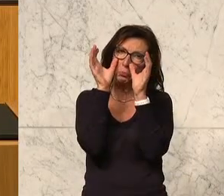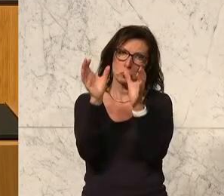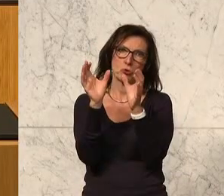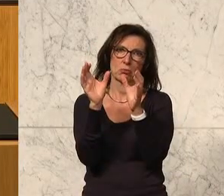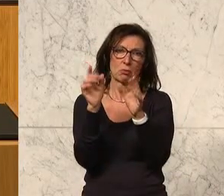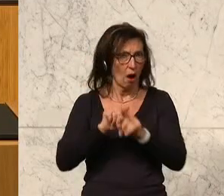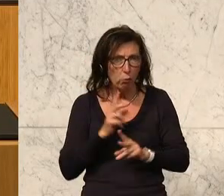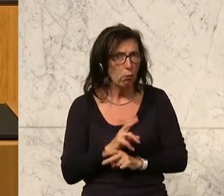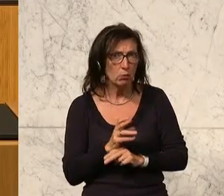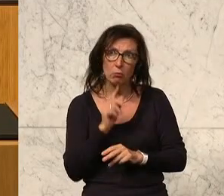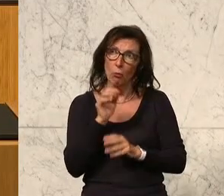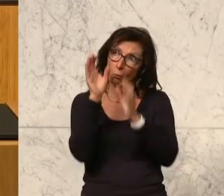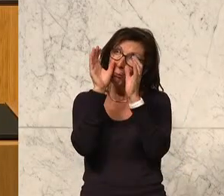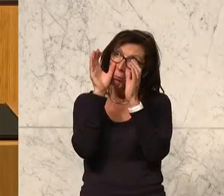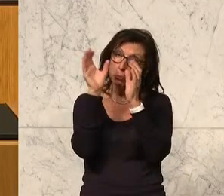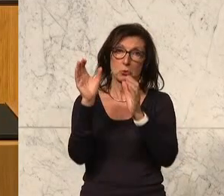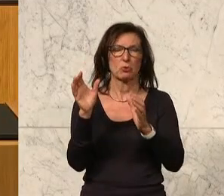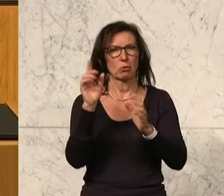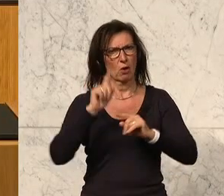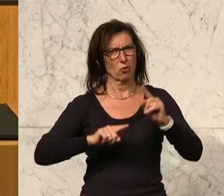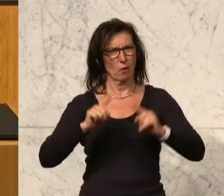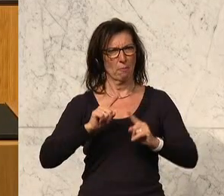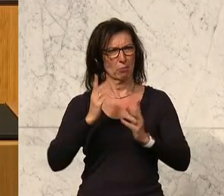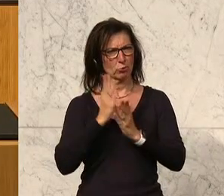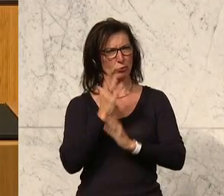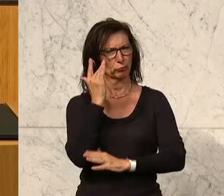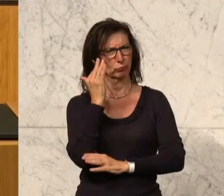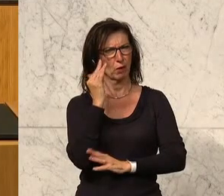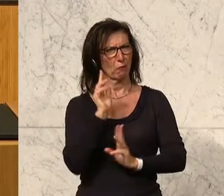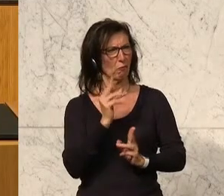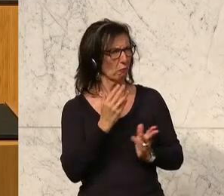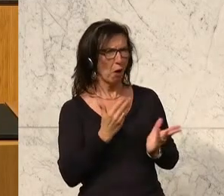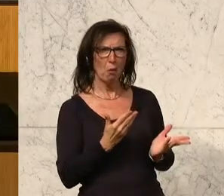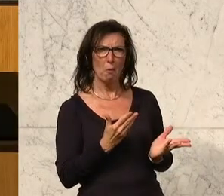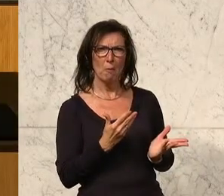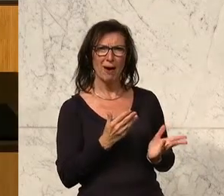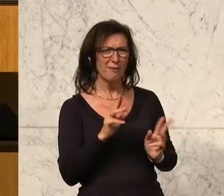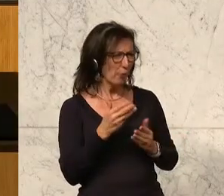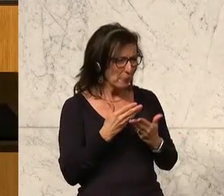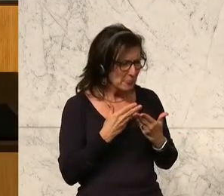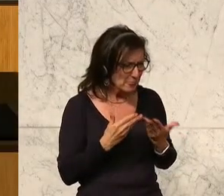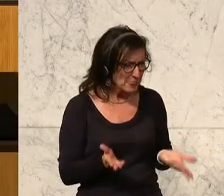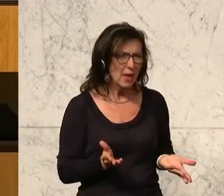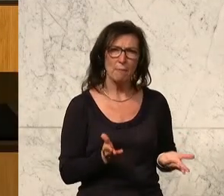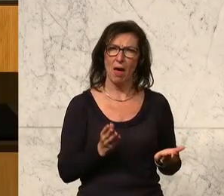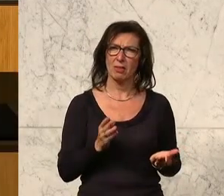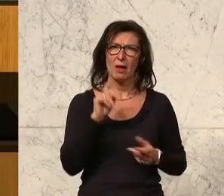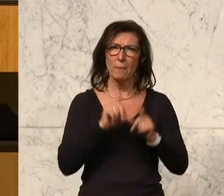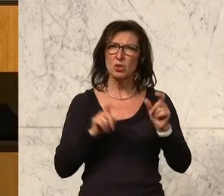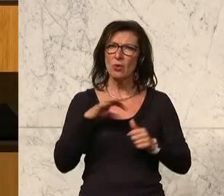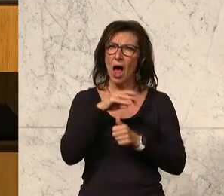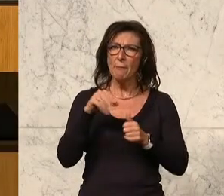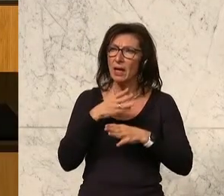hier zugesehen. Und man stellt sich manchmal schon die Frage, warum das so ist. Warum hier niemand den Armenien zu Hilfe gekommen ist,